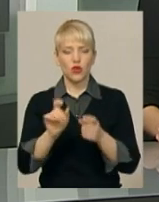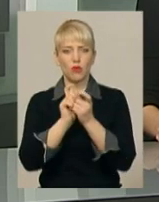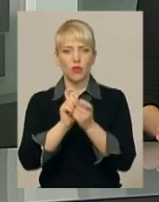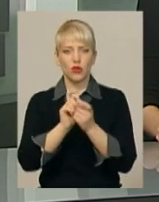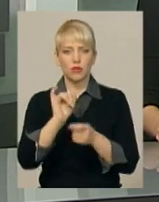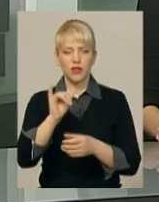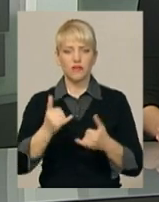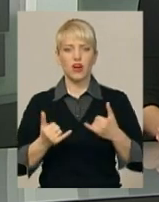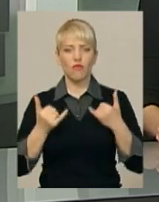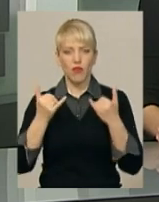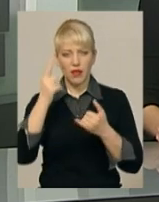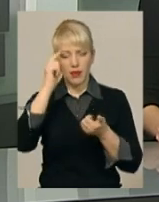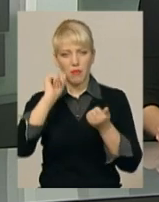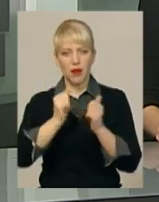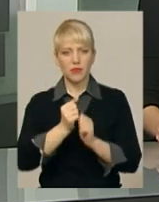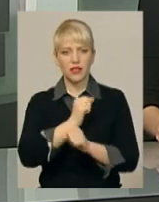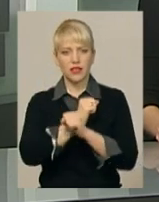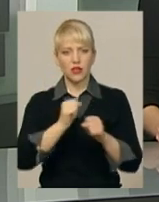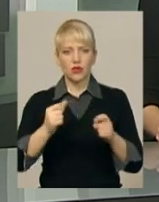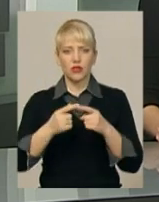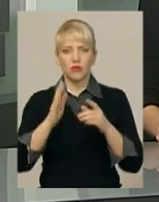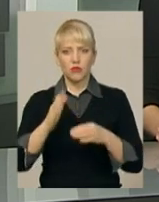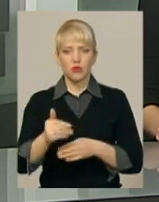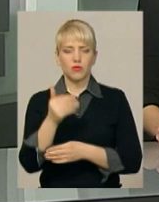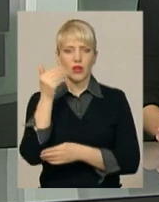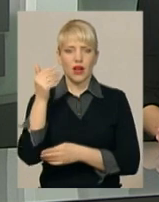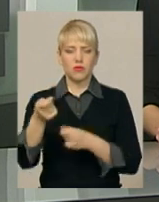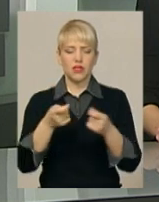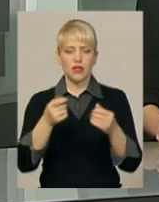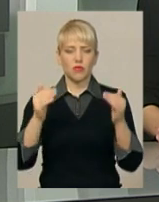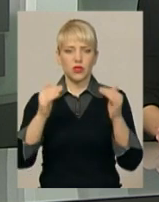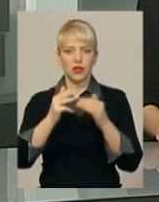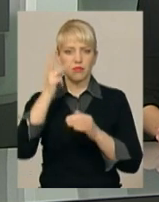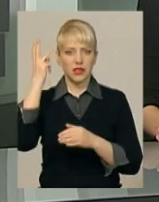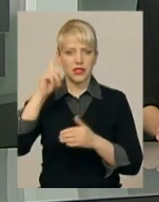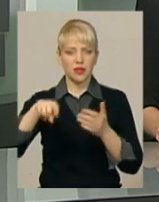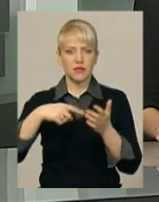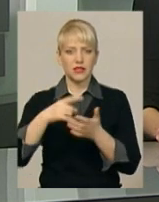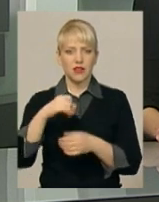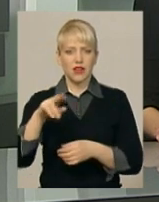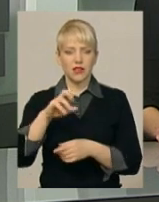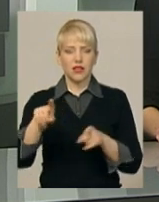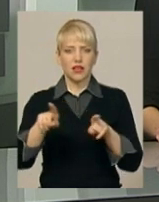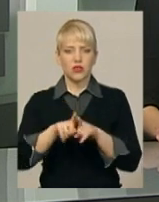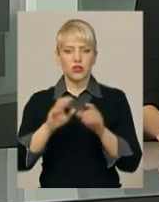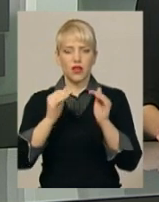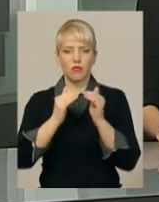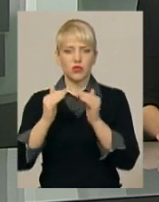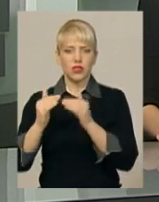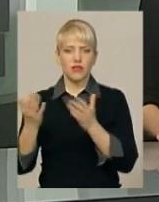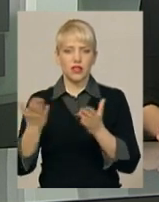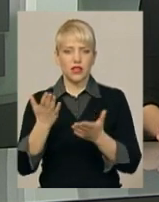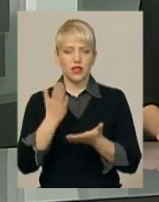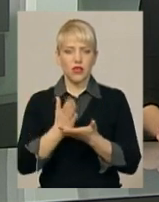героїв. Його підніматимуть біля адміністративного будинку Хмельницької міської ради, а також на будівлях, у яких розміщуються органи